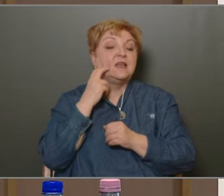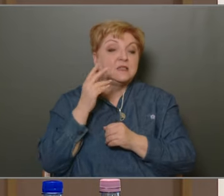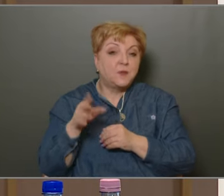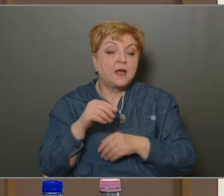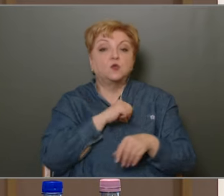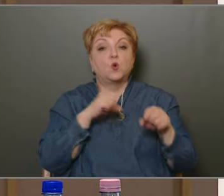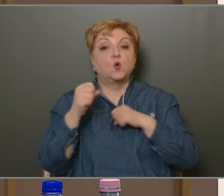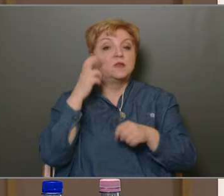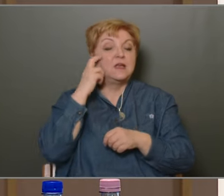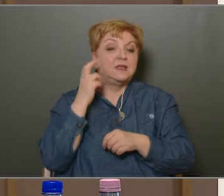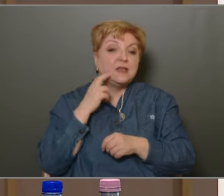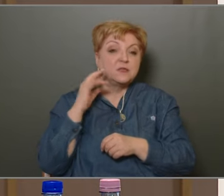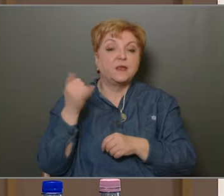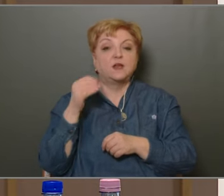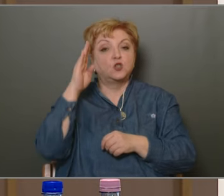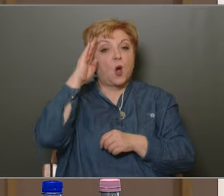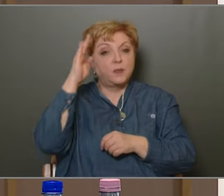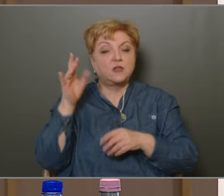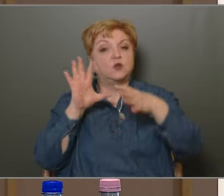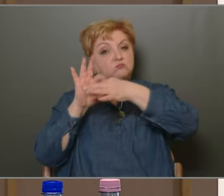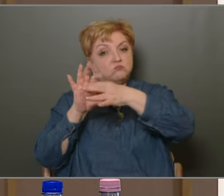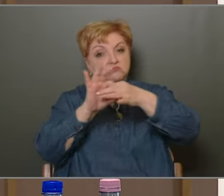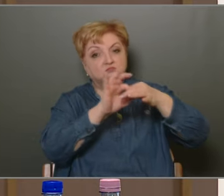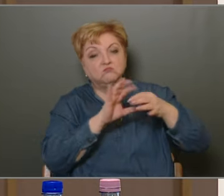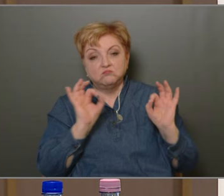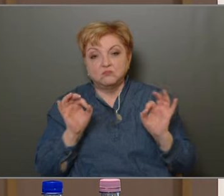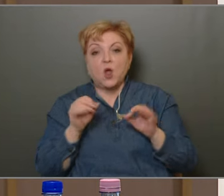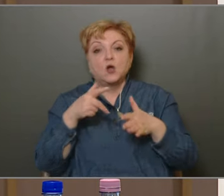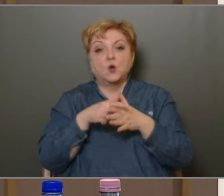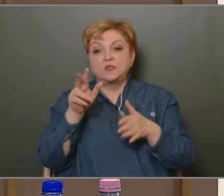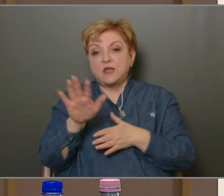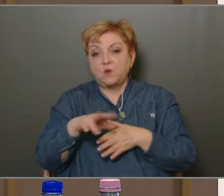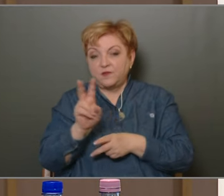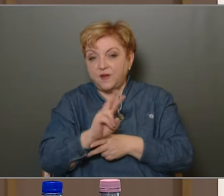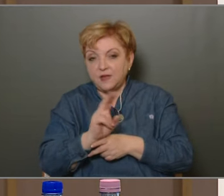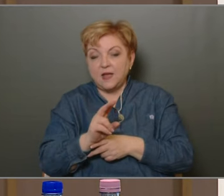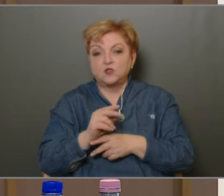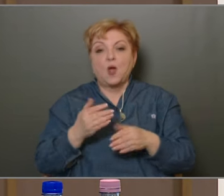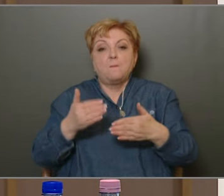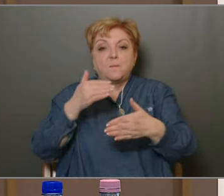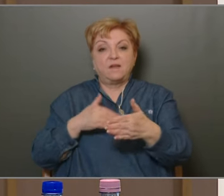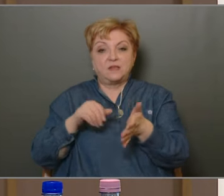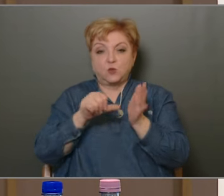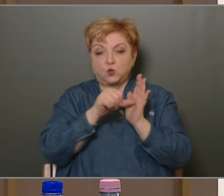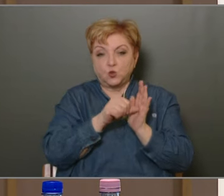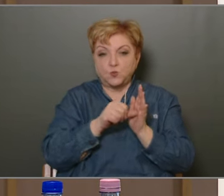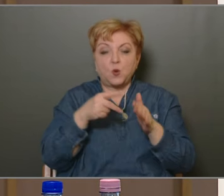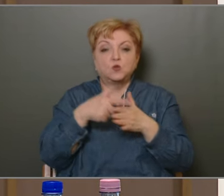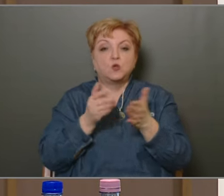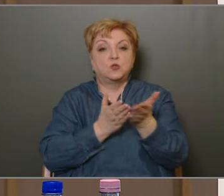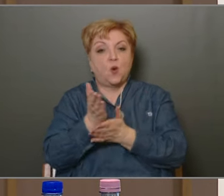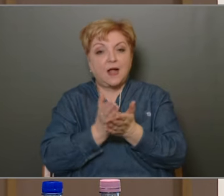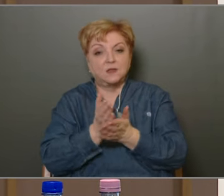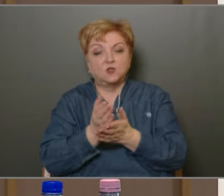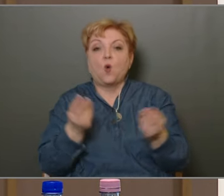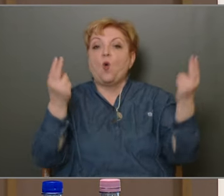önkormányzati intézmények és a kapitányság között is jó a kapcsolat gondolok Itt a közteletfejügyeltre, a prevenciós központra, a közszolgáltatóra Azt gondolom, hogy